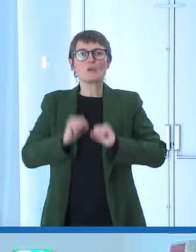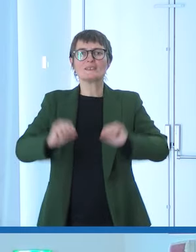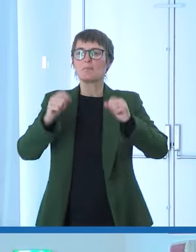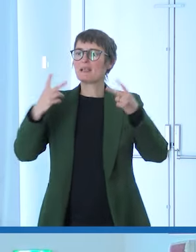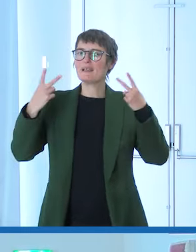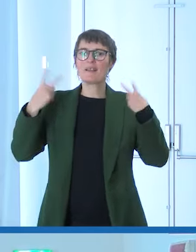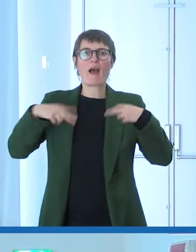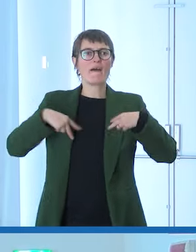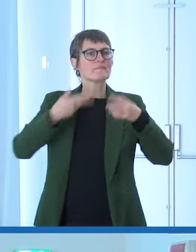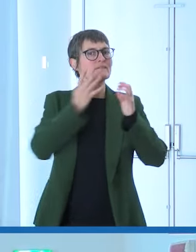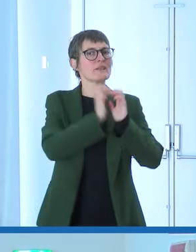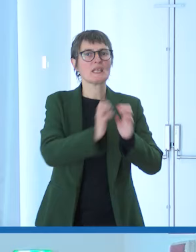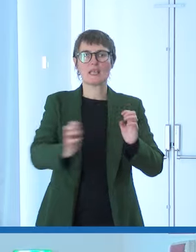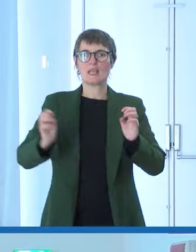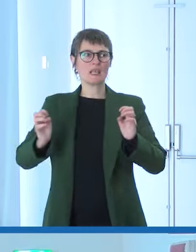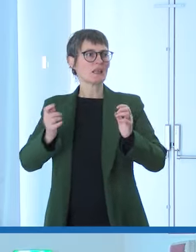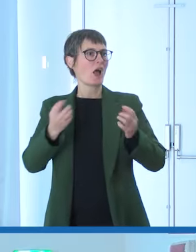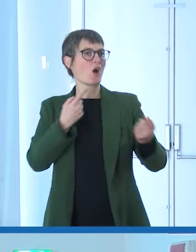relazione sociale.